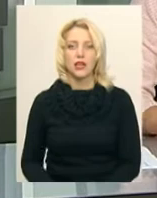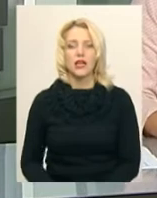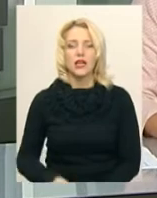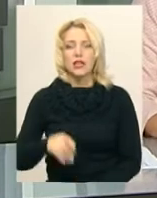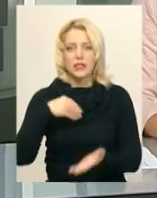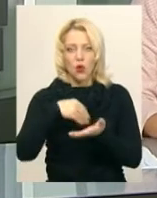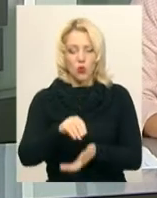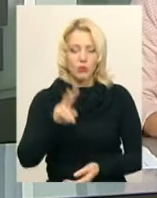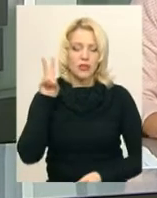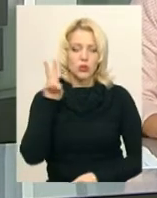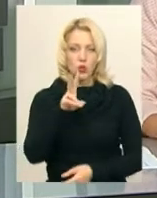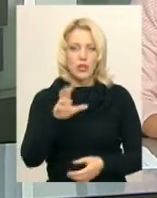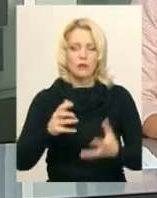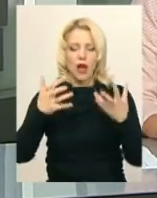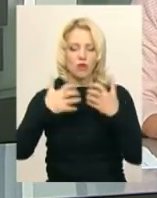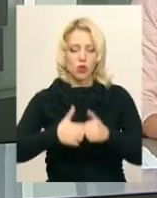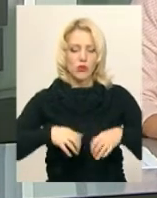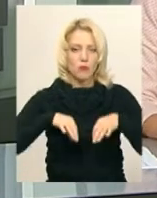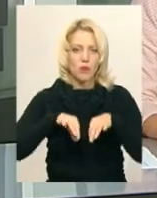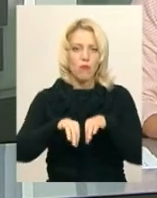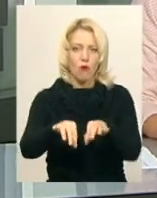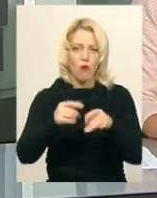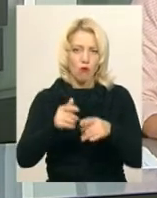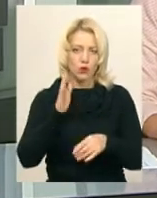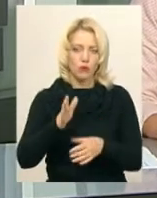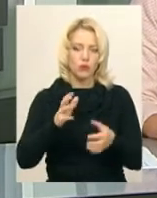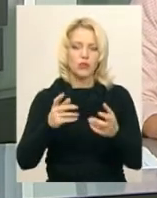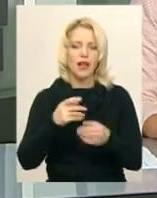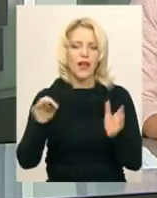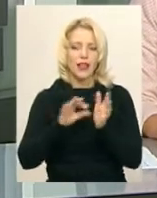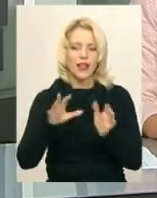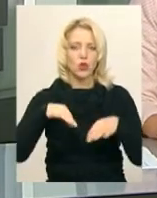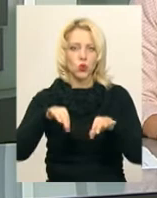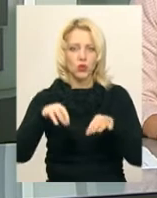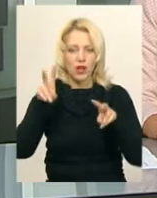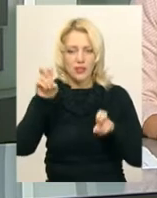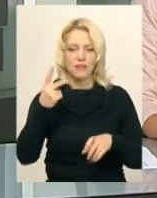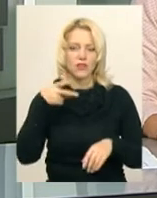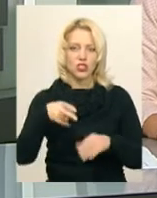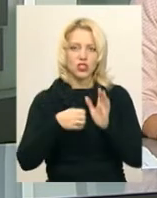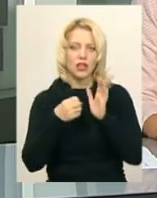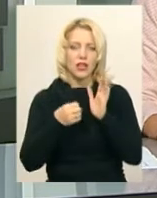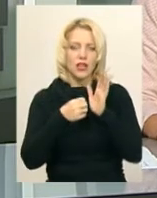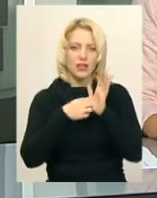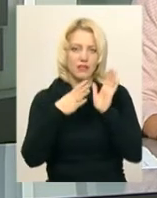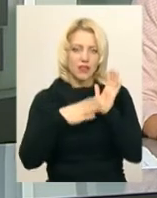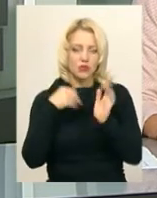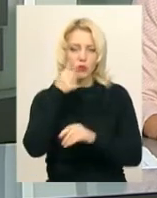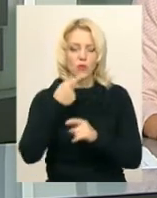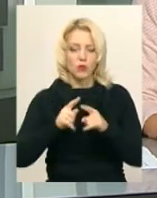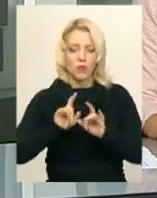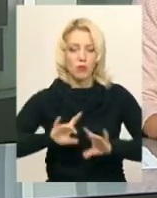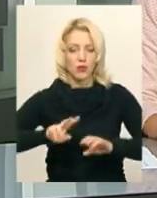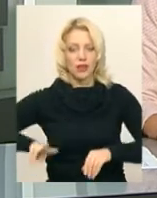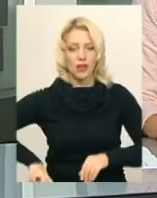Закупити тролейбуси з автономним ходом планує комунальне підприємство «Електротранс» у 2019 році. Про це повідомив директор